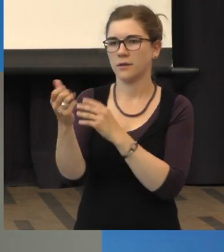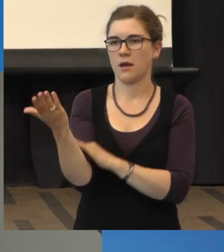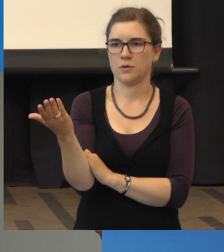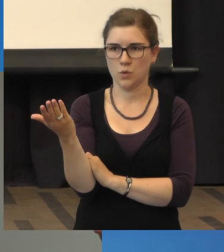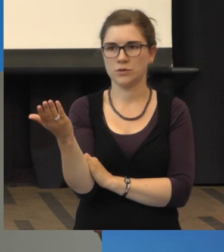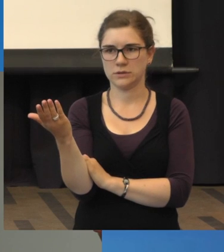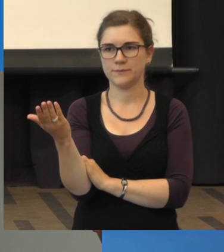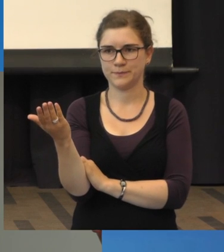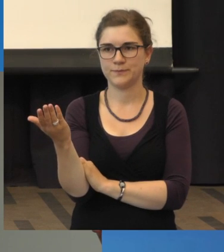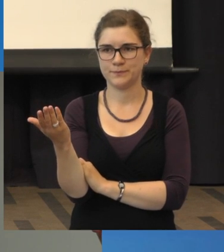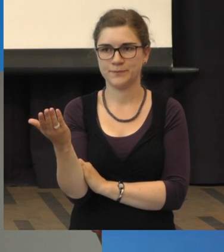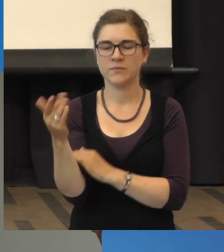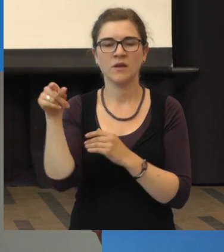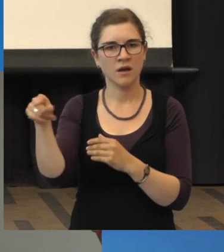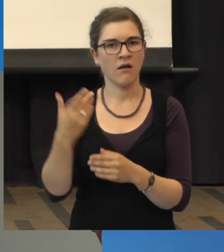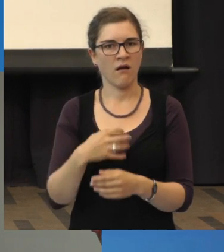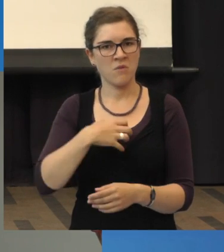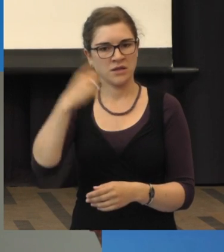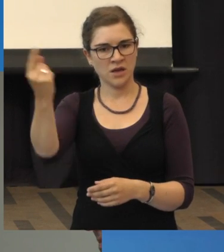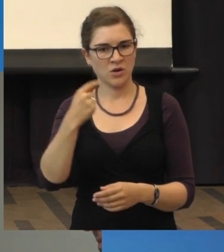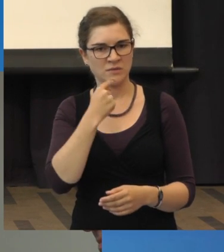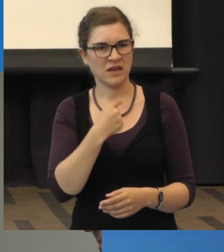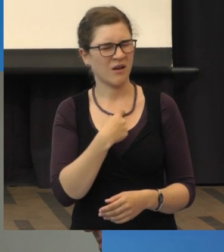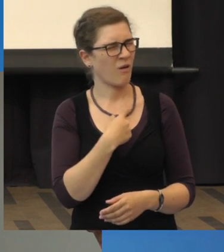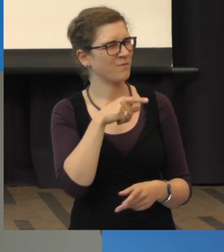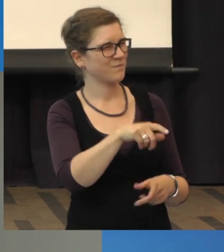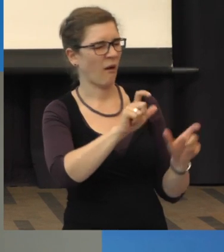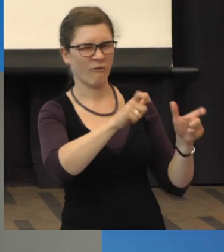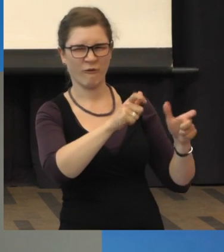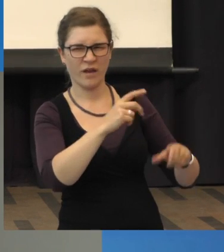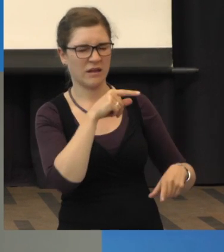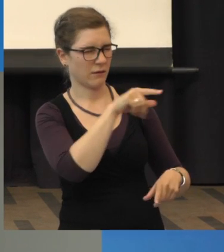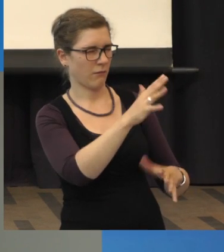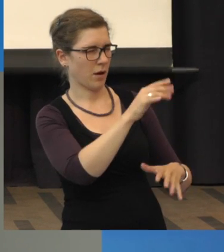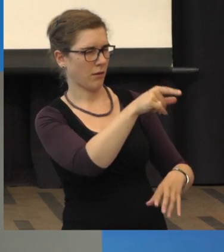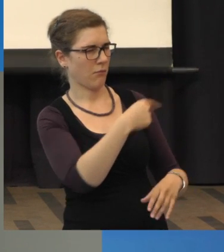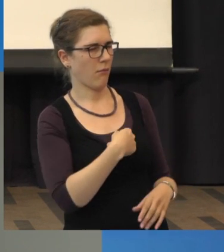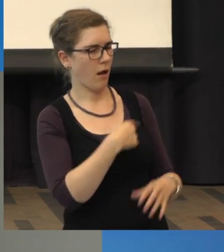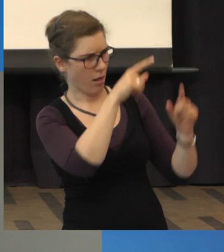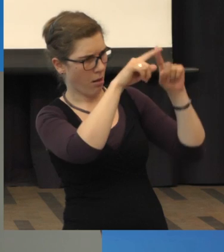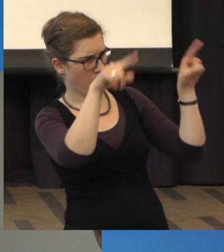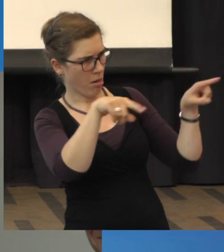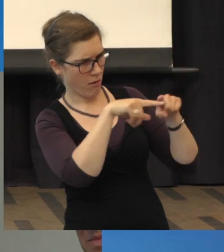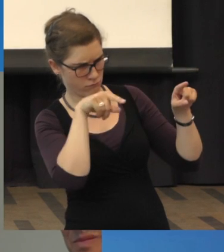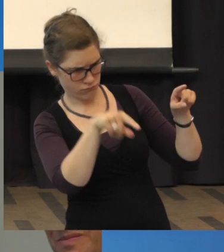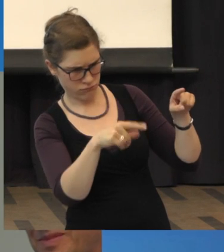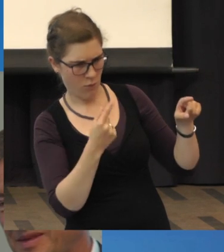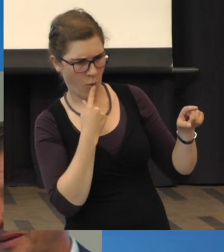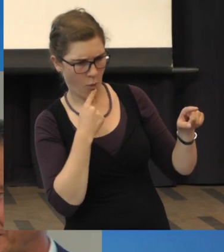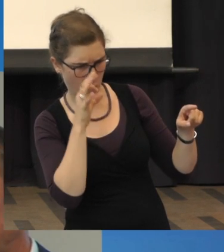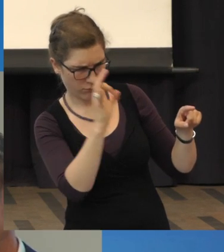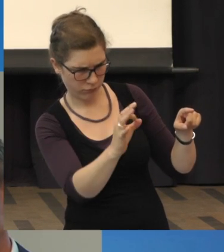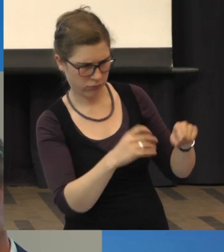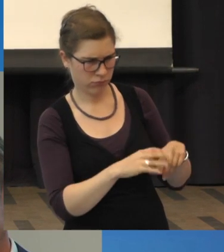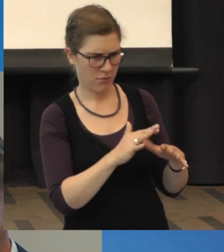kommt und sagt, Doktor, ich habe da auf meinem Fernseher immer so einen roten Punkt unten, wenn der aus ist und einen grünen, wenn der an ist.